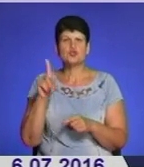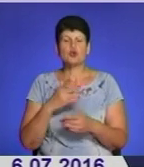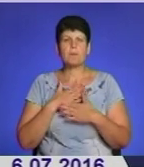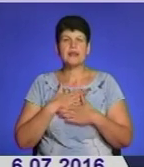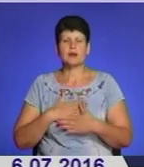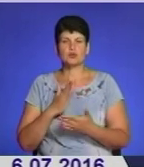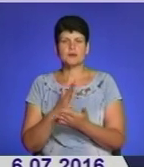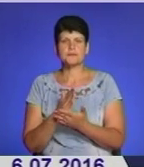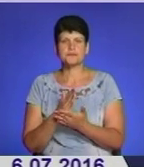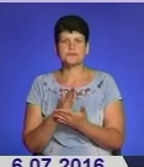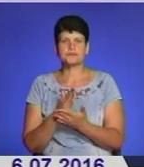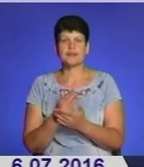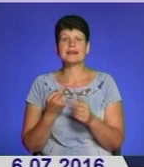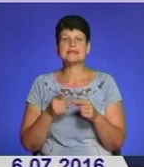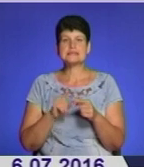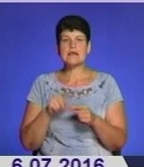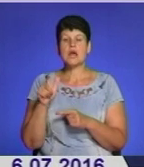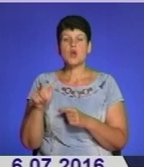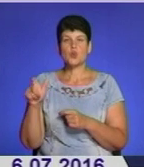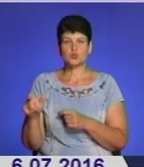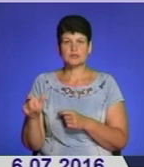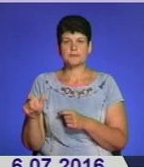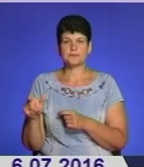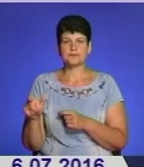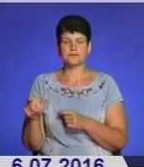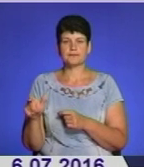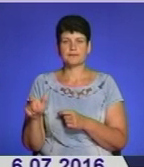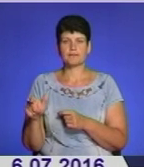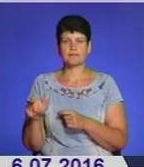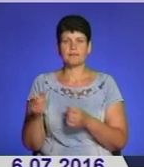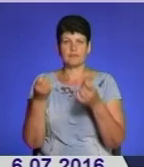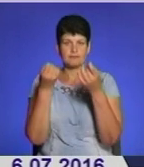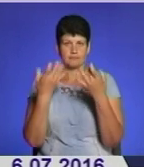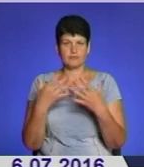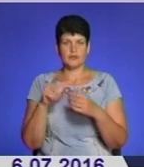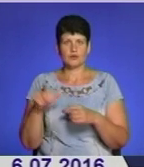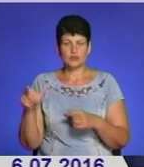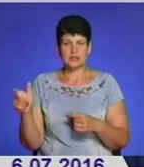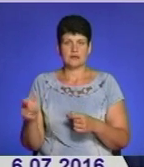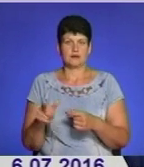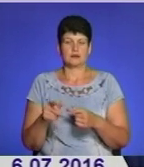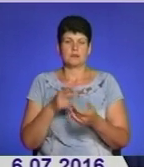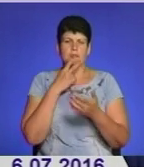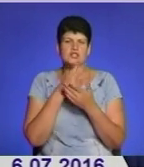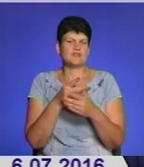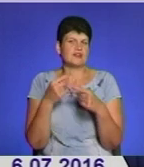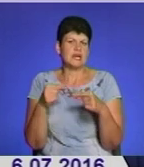це люди, це пересічні громадяни, це дуже важливо, тому що я бачив різні